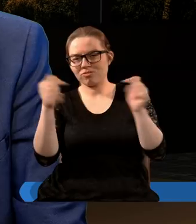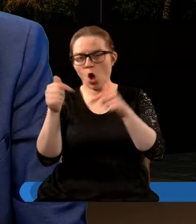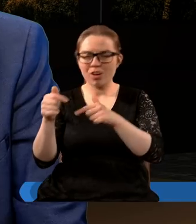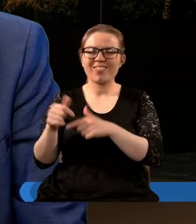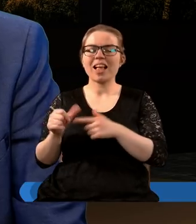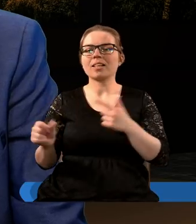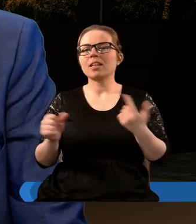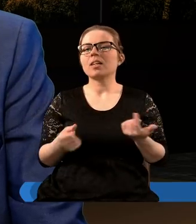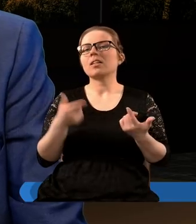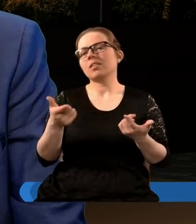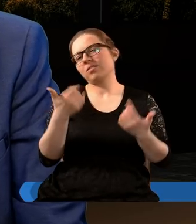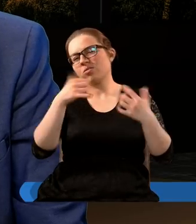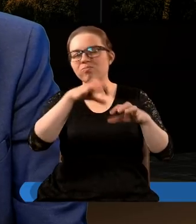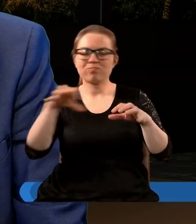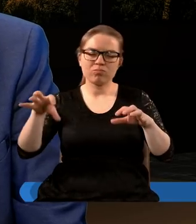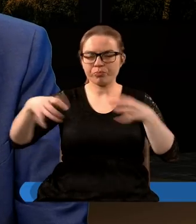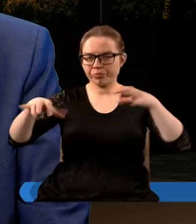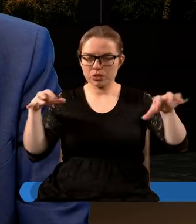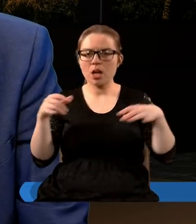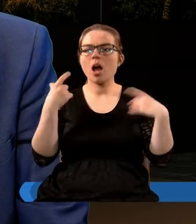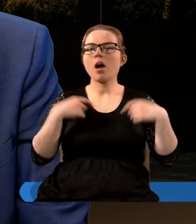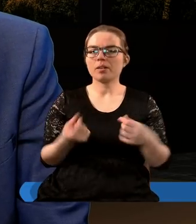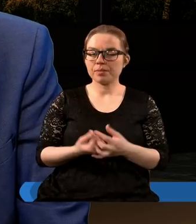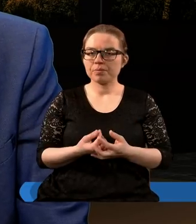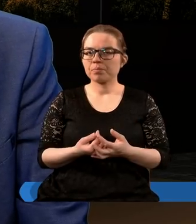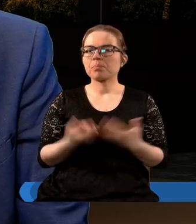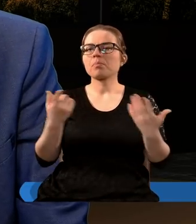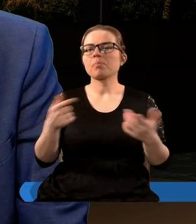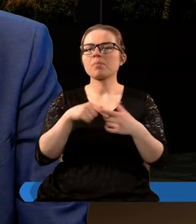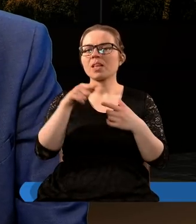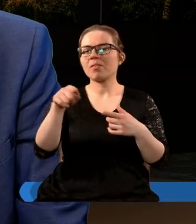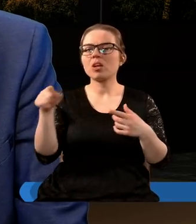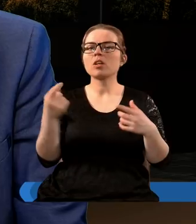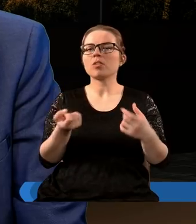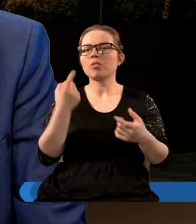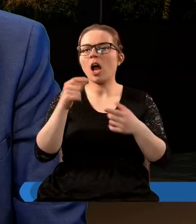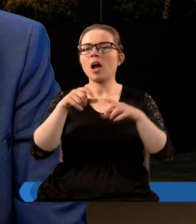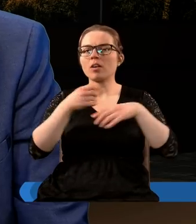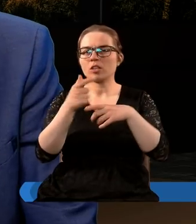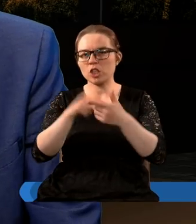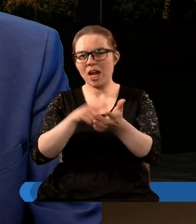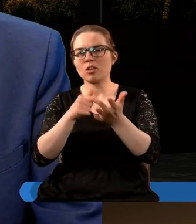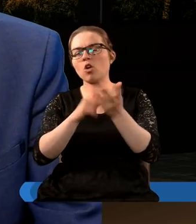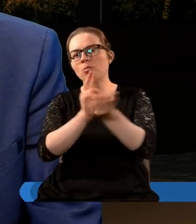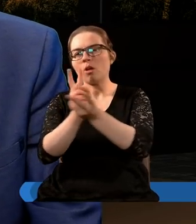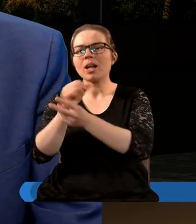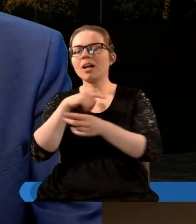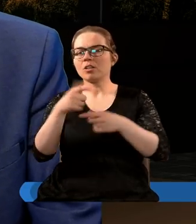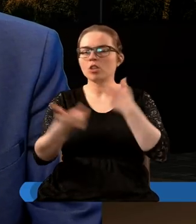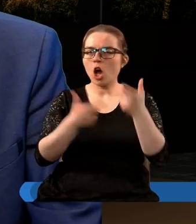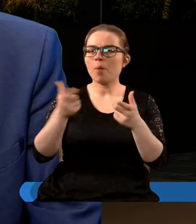którzy są ambasadorami i tak dalej i tak dalej i tworzą oni jakieś takie ciało często spotykające się prawda